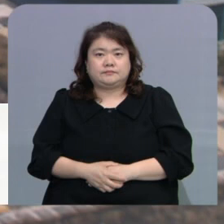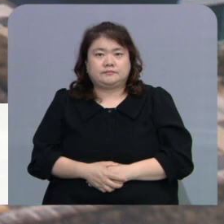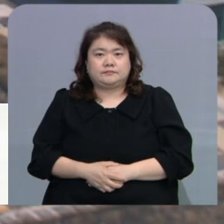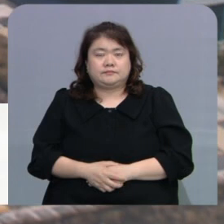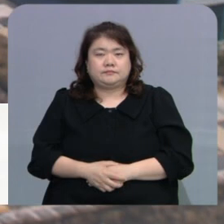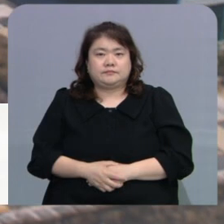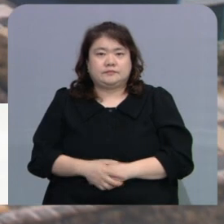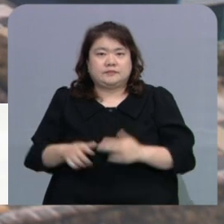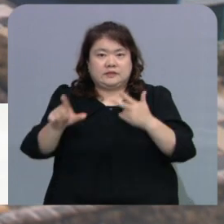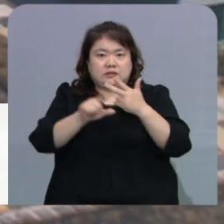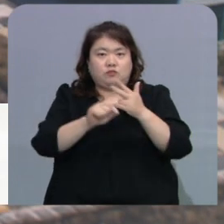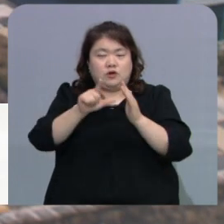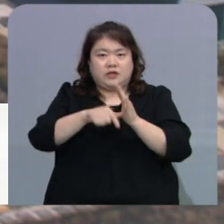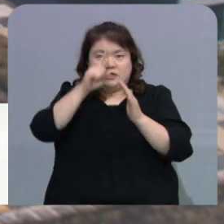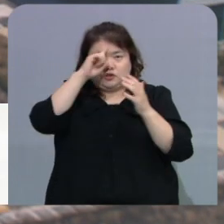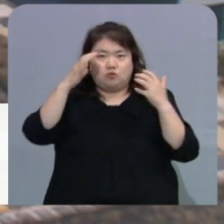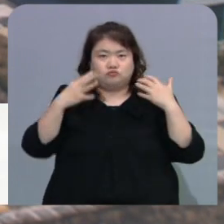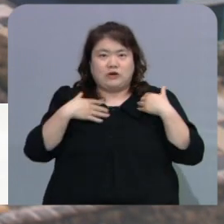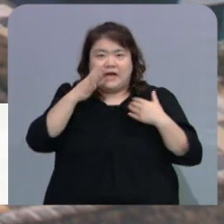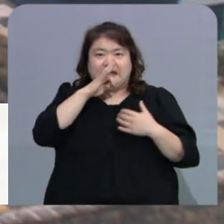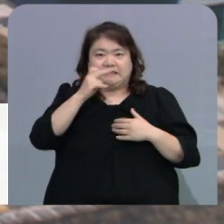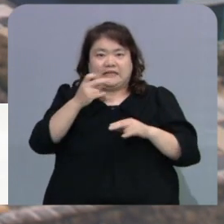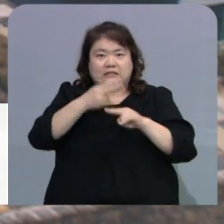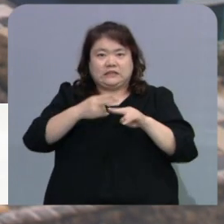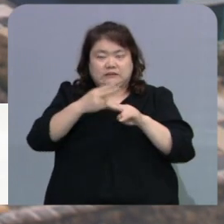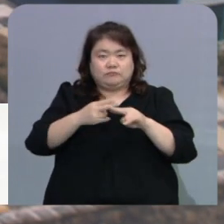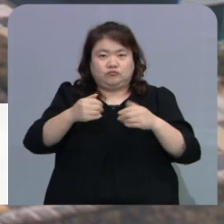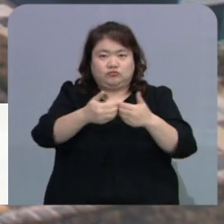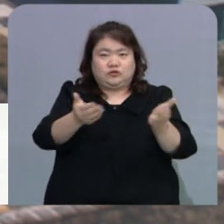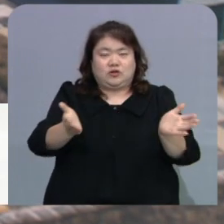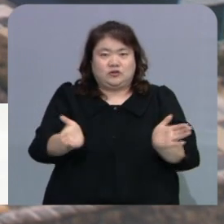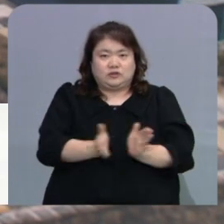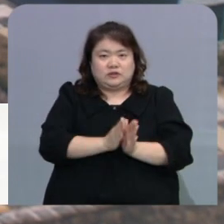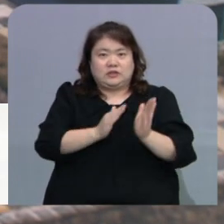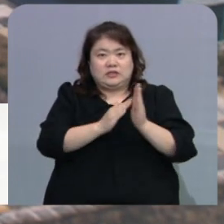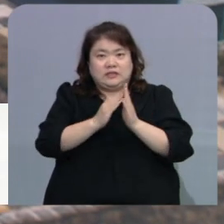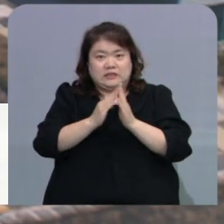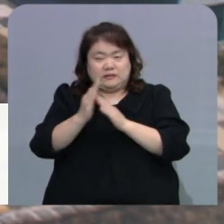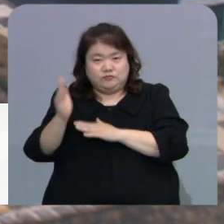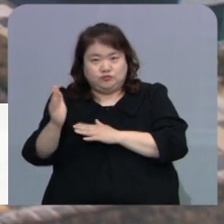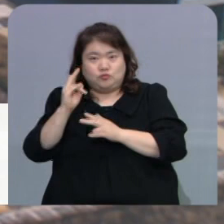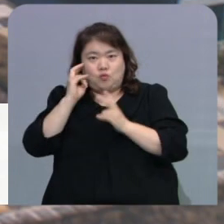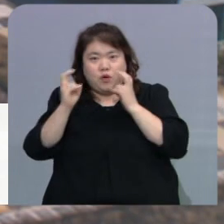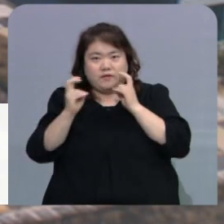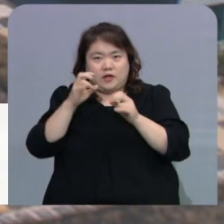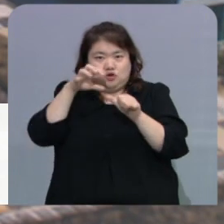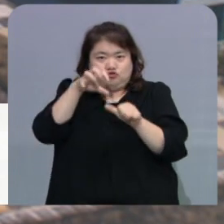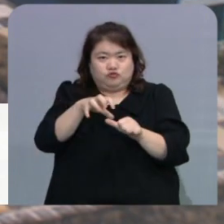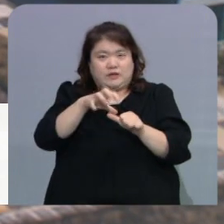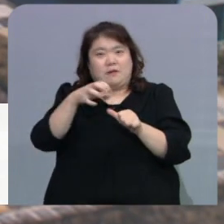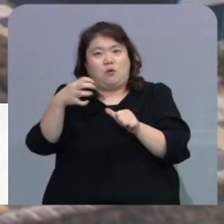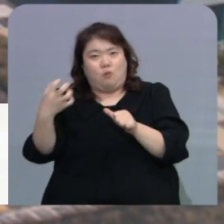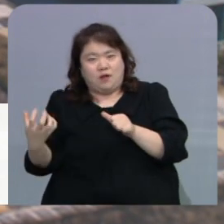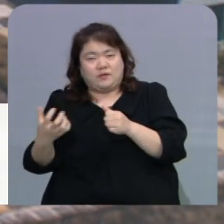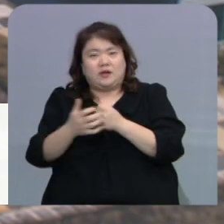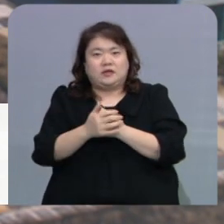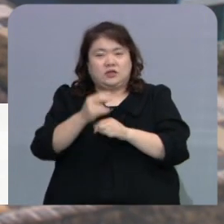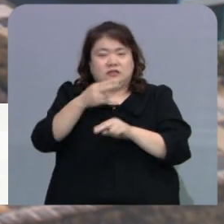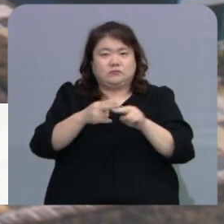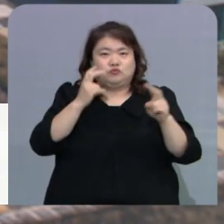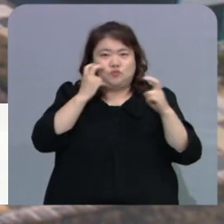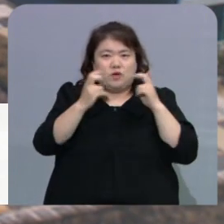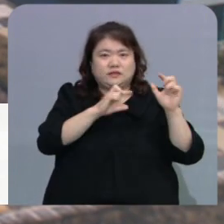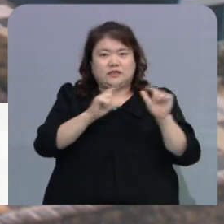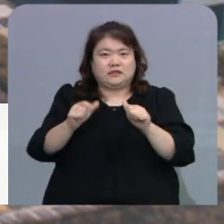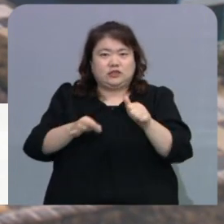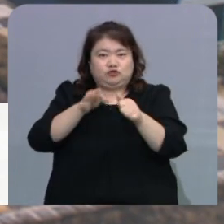지난달 정부가 익산 국가식품클러스터 입주 기업 규제를 일부 완화하면서 국내 식품기업들이